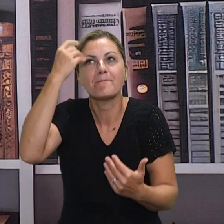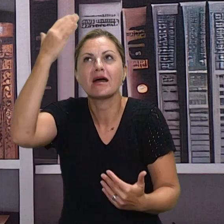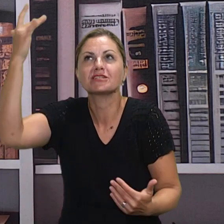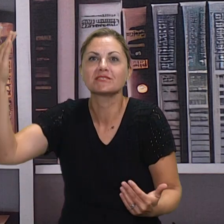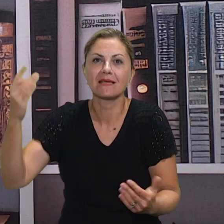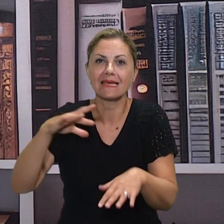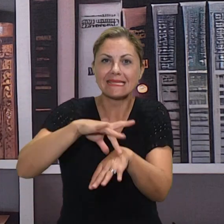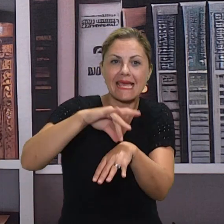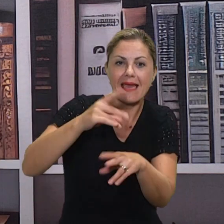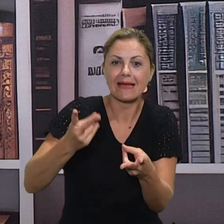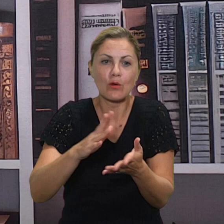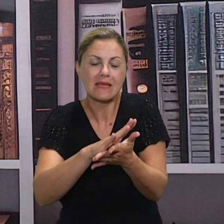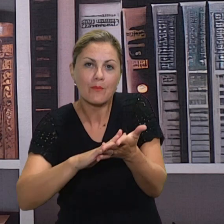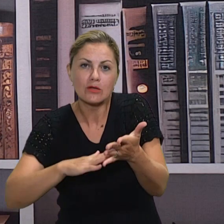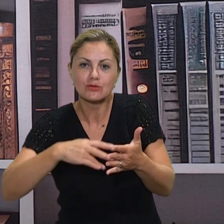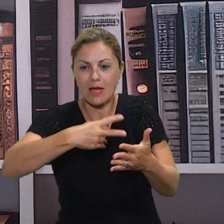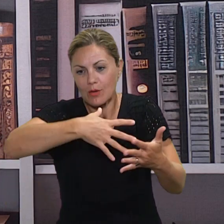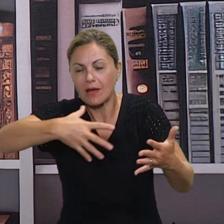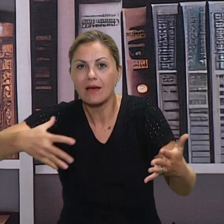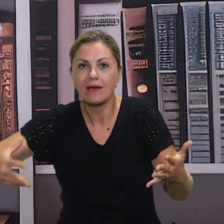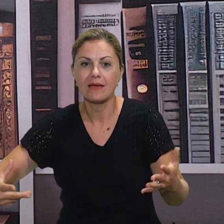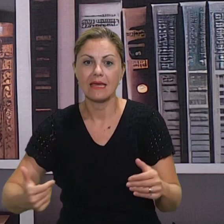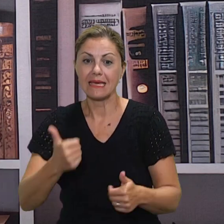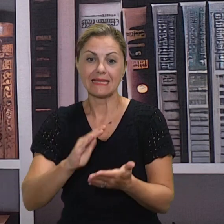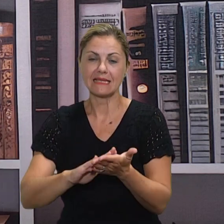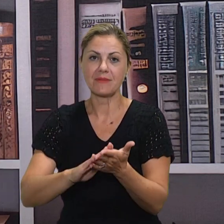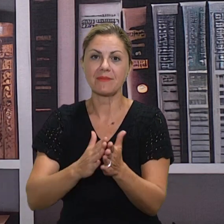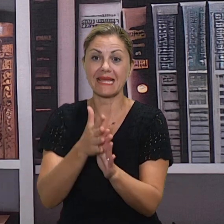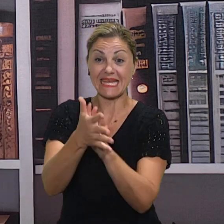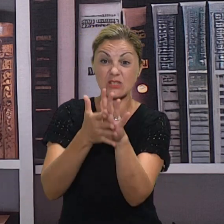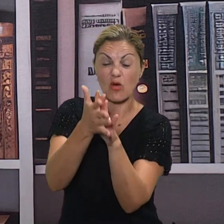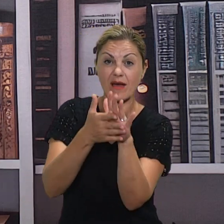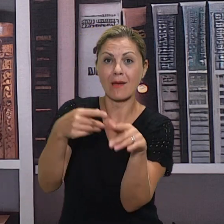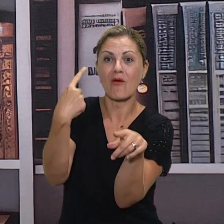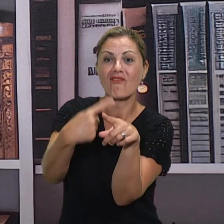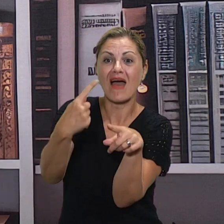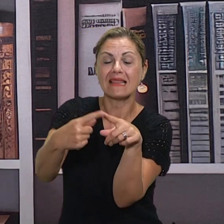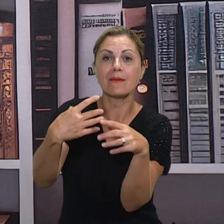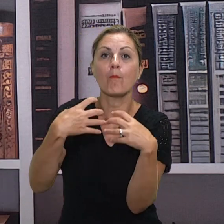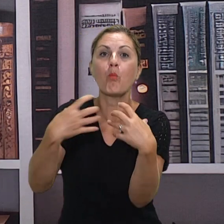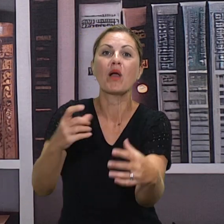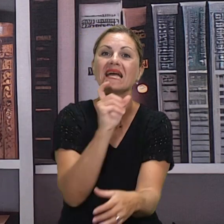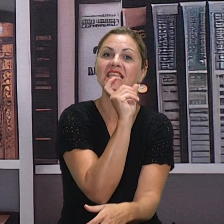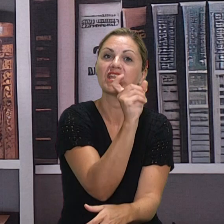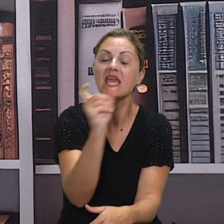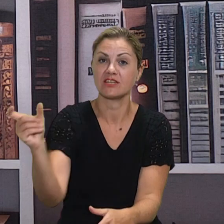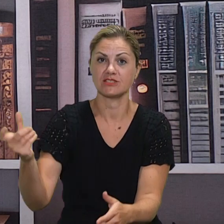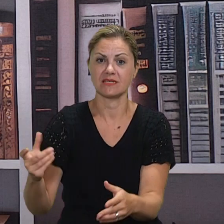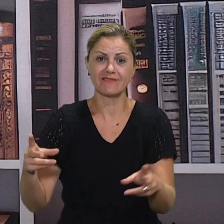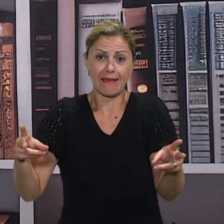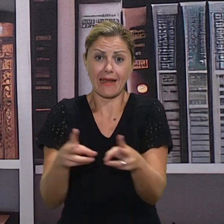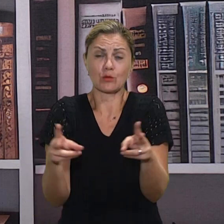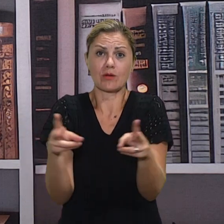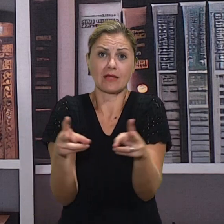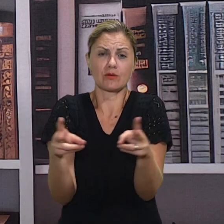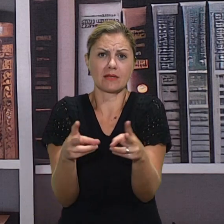riječima. Često se zna koristiti anglizmi i potrebno je zapravo puno više sada pažnje posvetiti hrvatskom